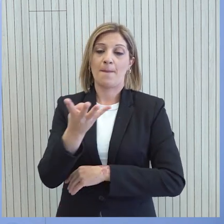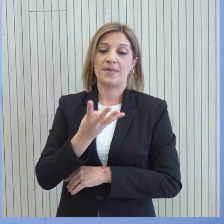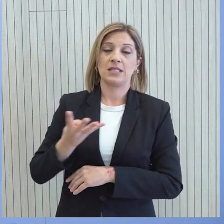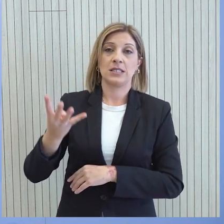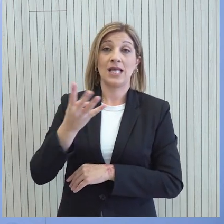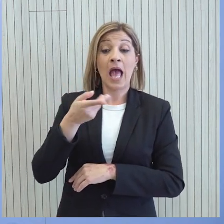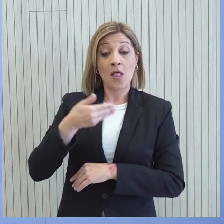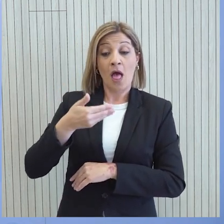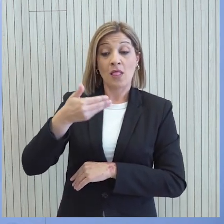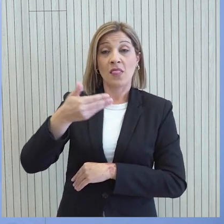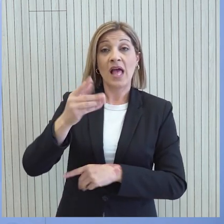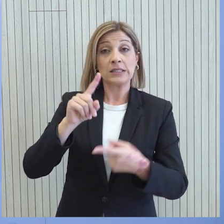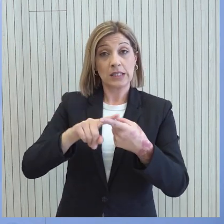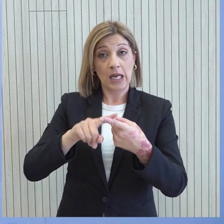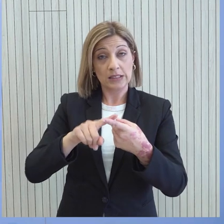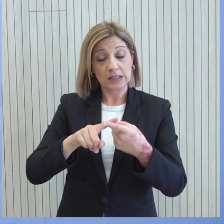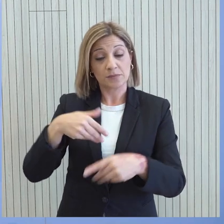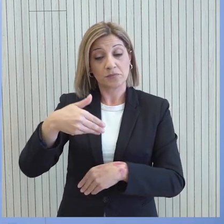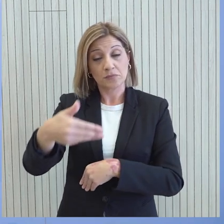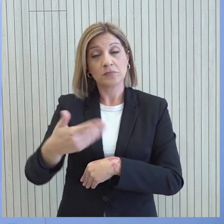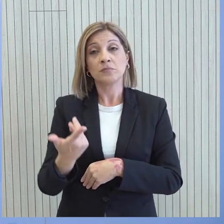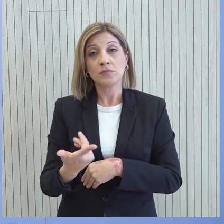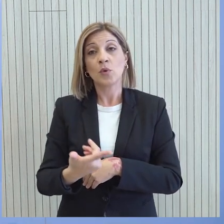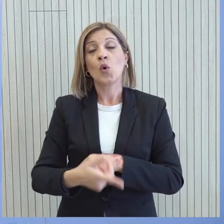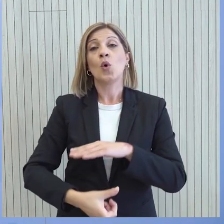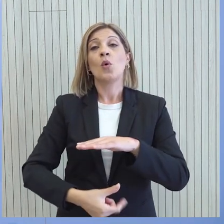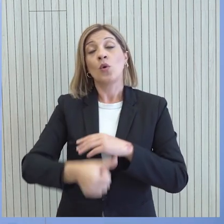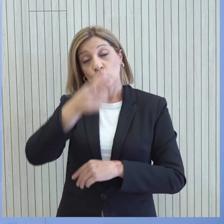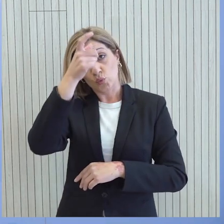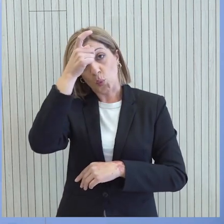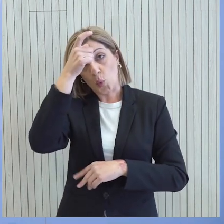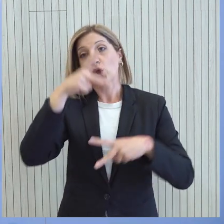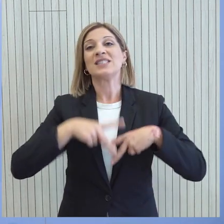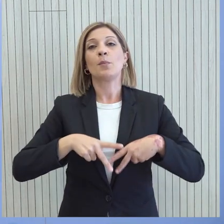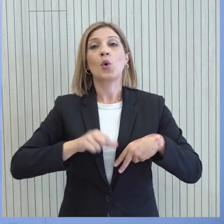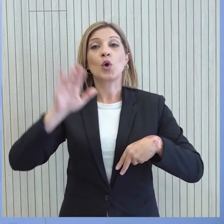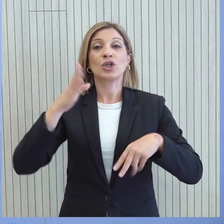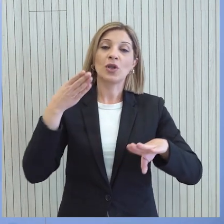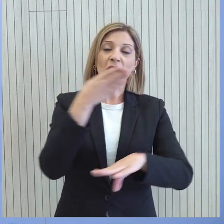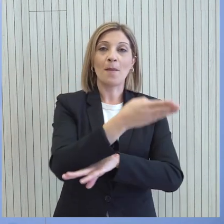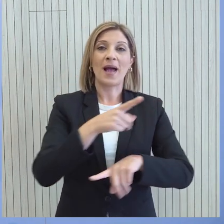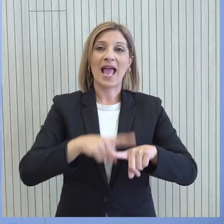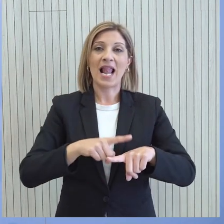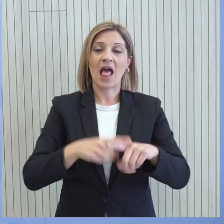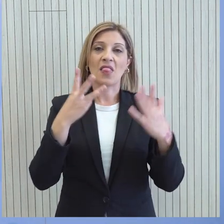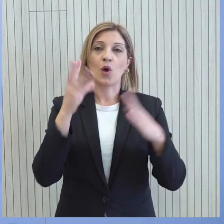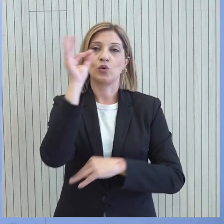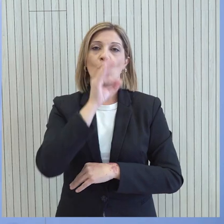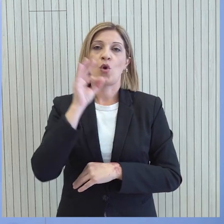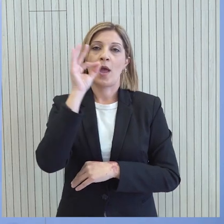Υπό το φως της διαευρημένης συνάντησης, συζητήθηκε και η επικείμενη επίσκεψη του Τούρκου Υπουργού Εξωτερικών στην Ελλάδα στις 8 Νοεμβρίου.